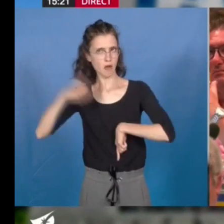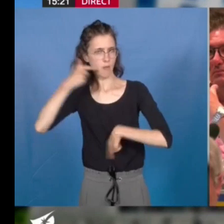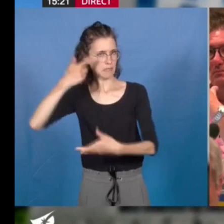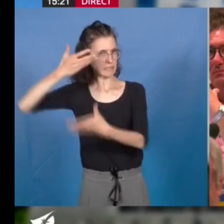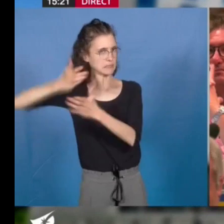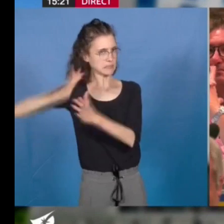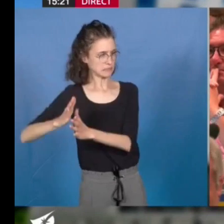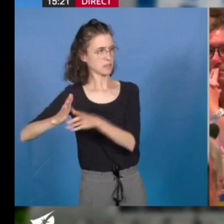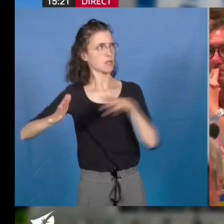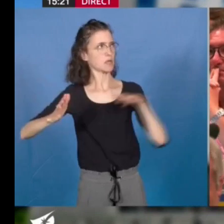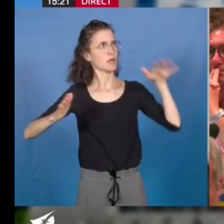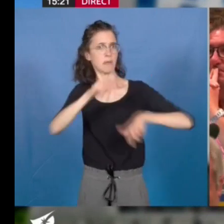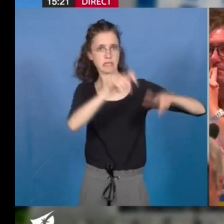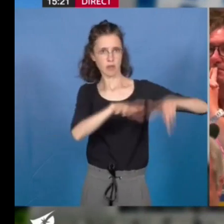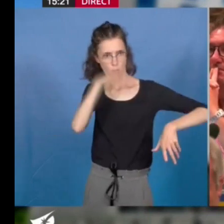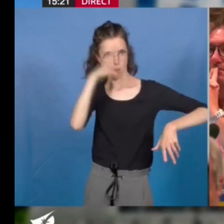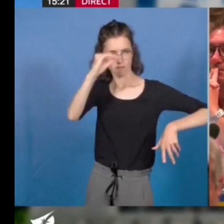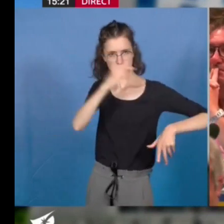et l'action des collectivités. Je vous remercie.